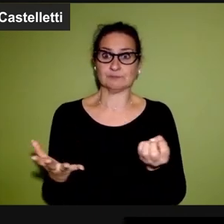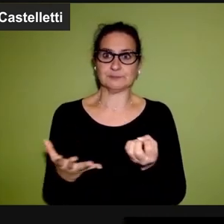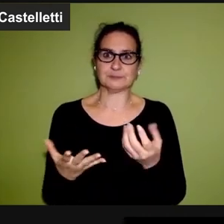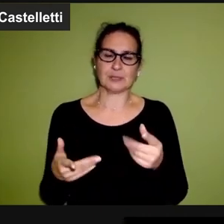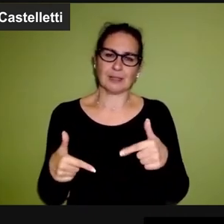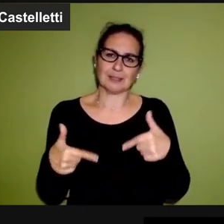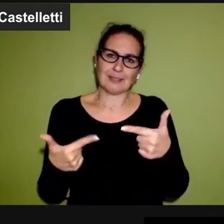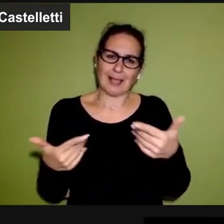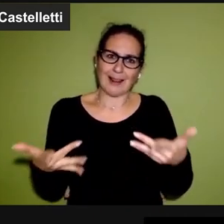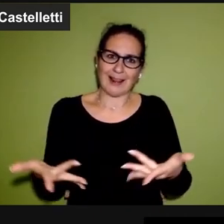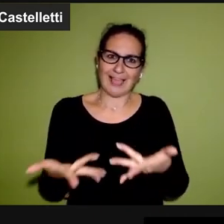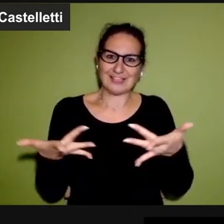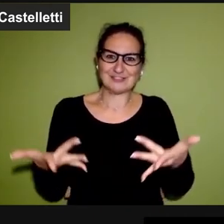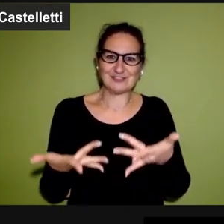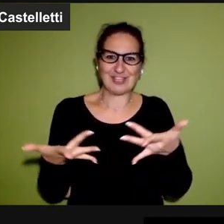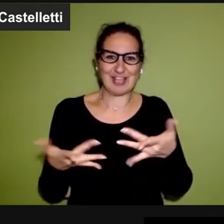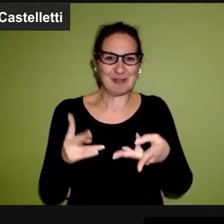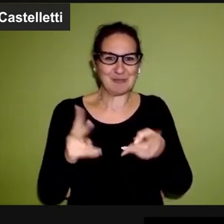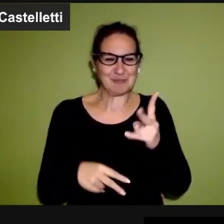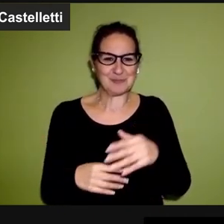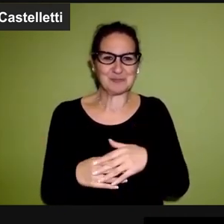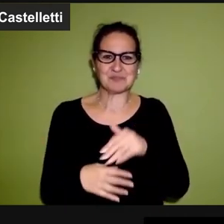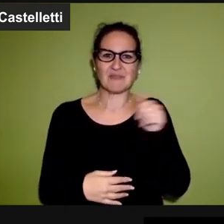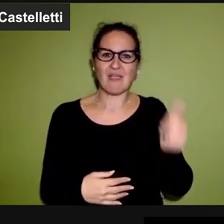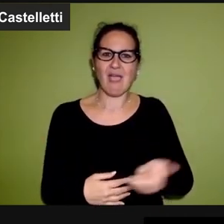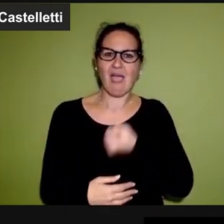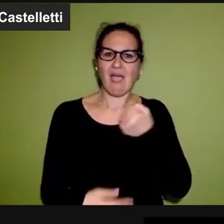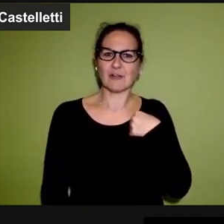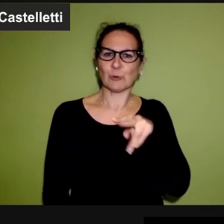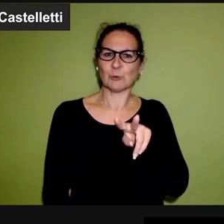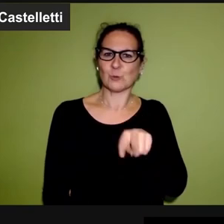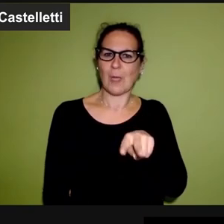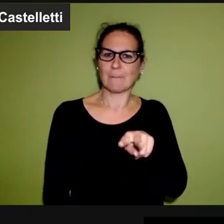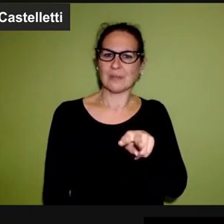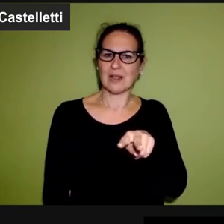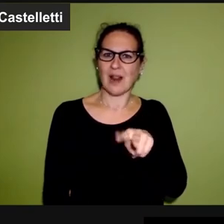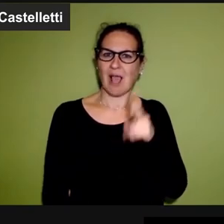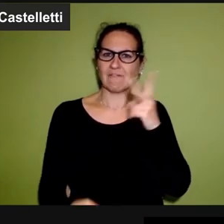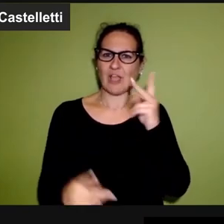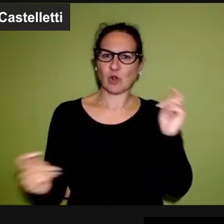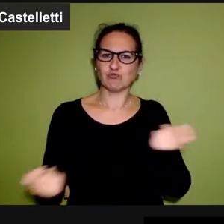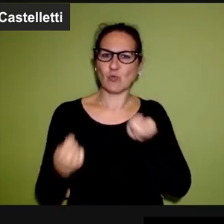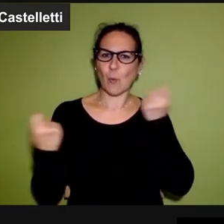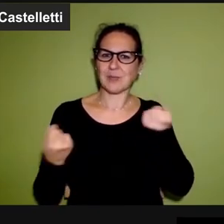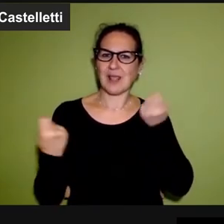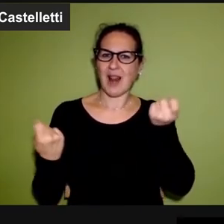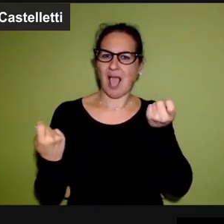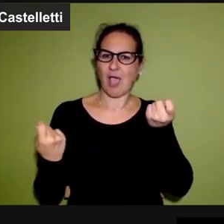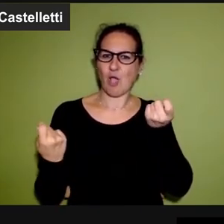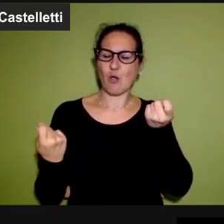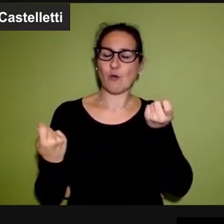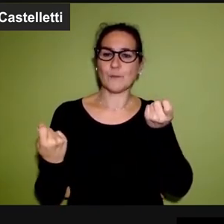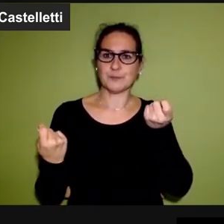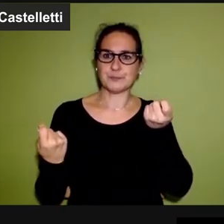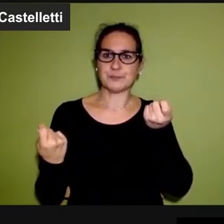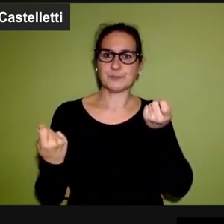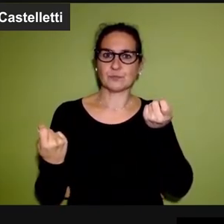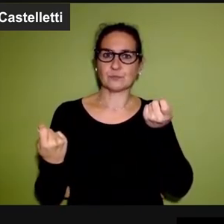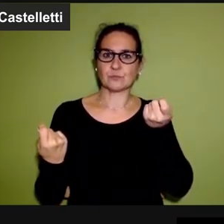un episodio che forse alleggerisce, nel 2000 ci fu il giubileo.